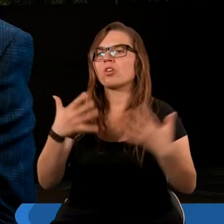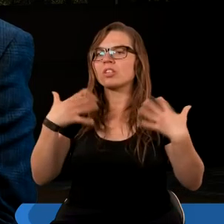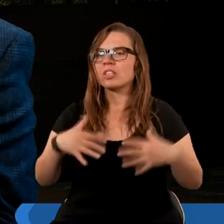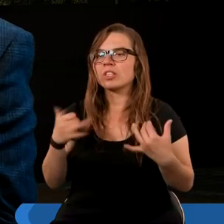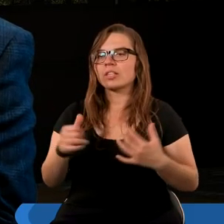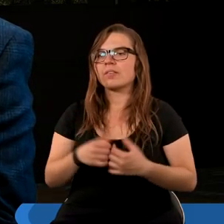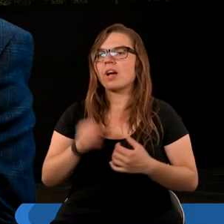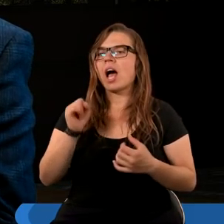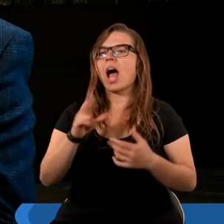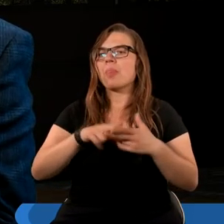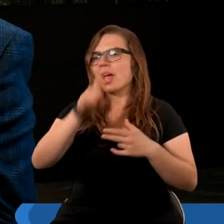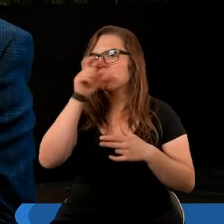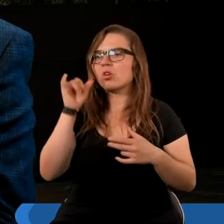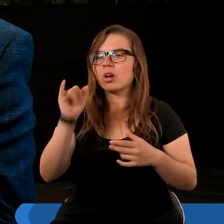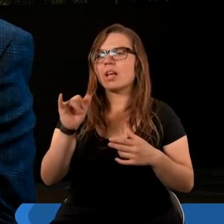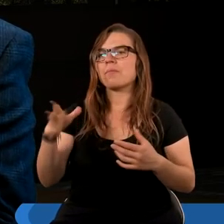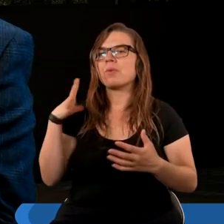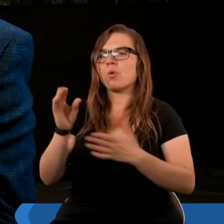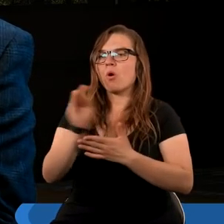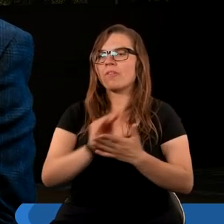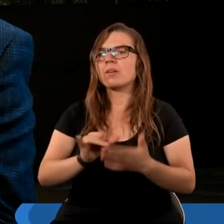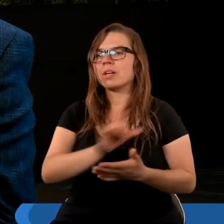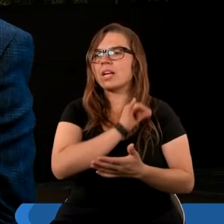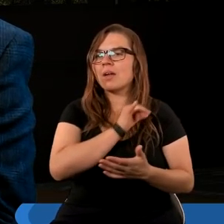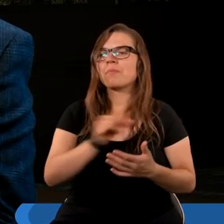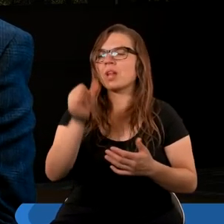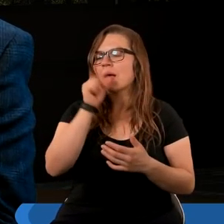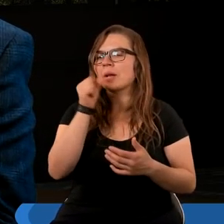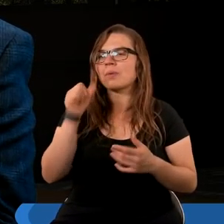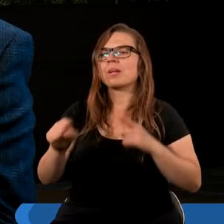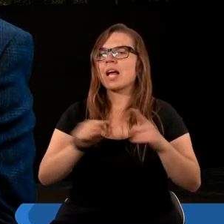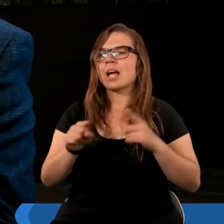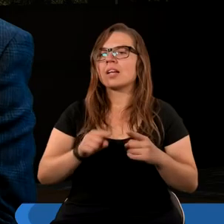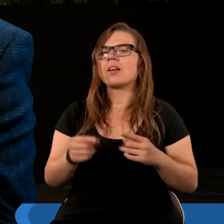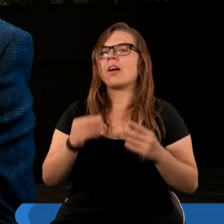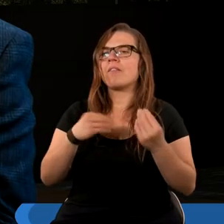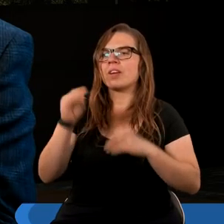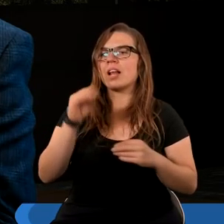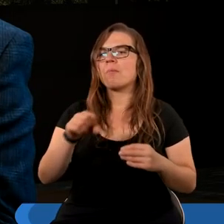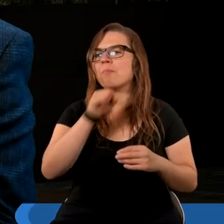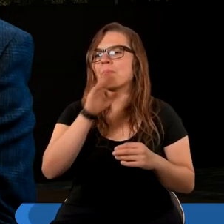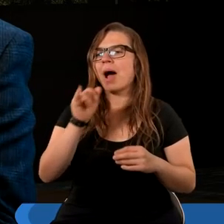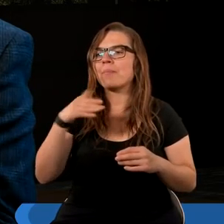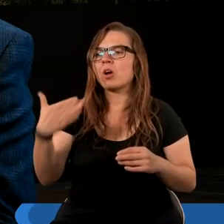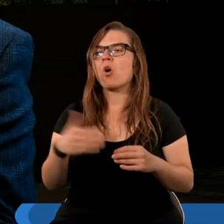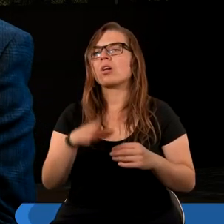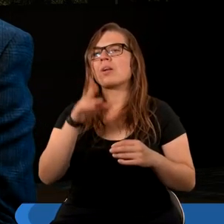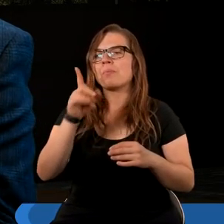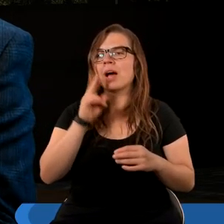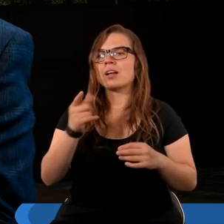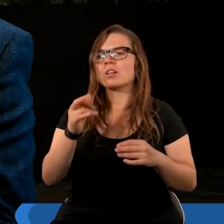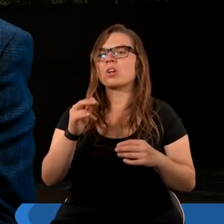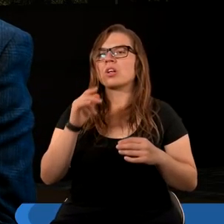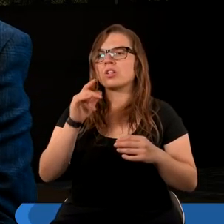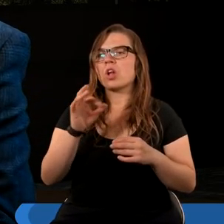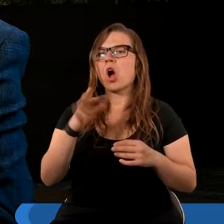nierządu. A na czole jej wypisane było imię o tajemniczym znaczeniu Wielki Babilon Matka Wszetecznic